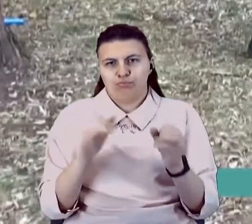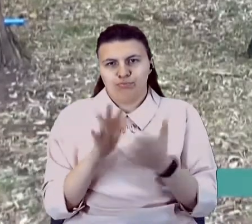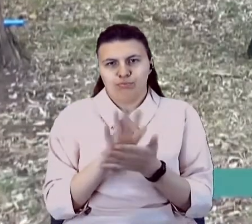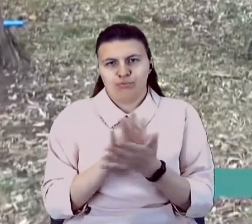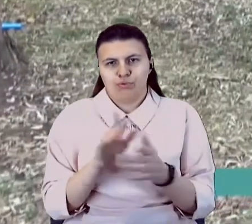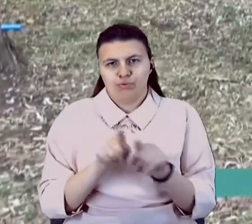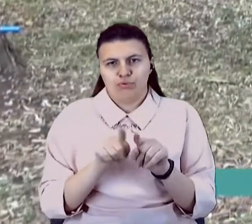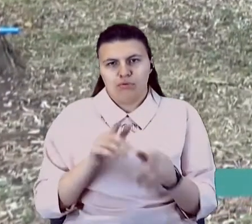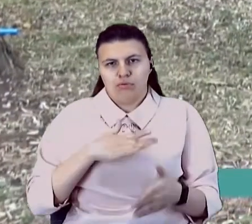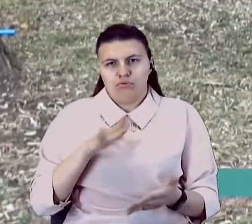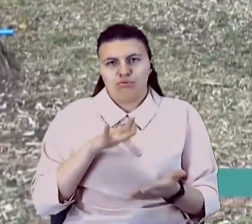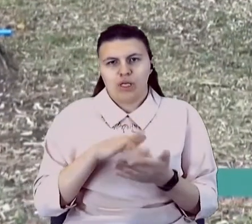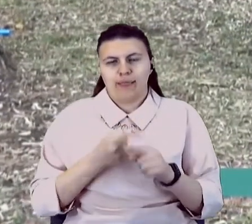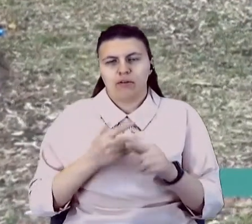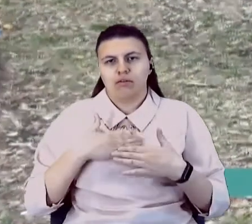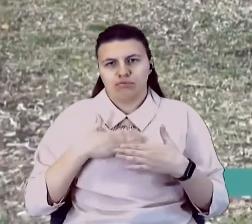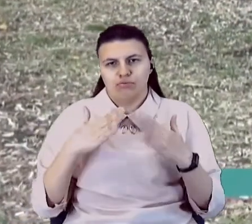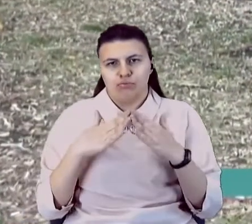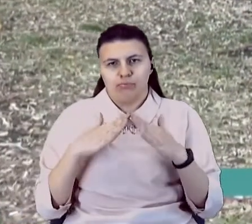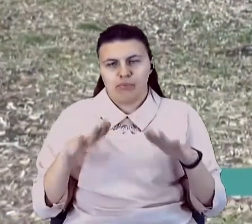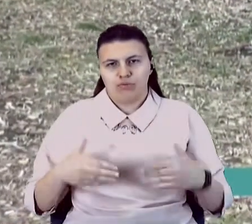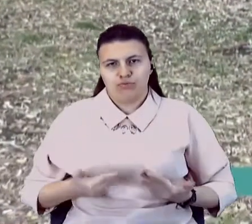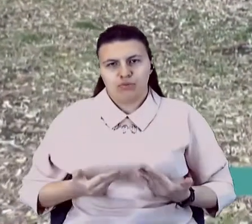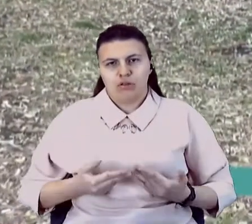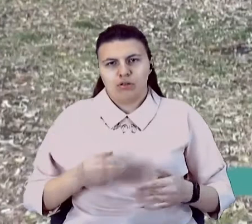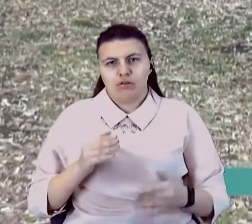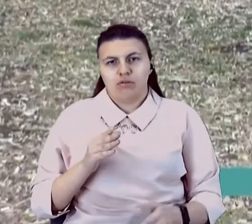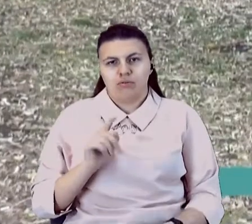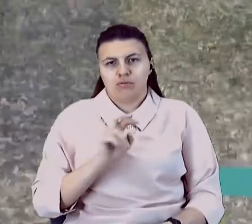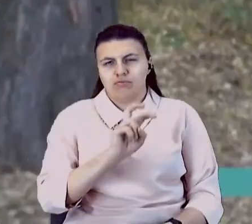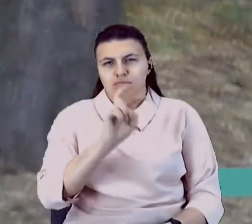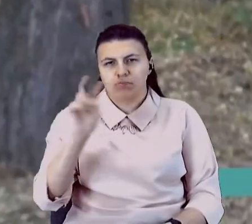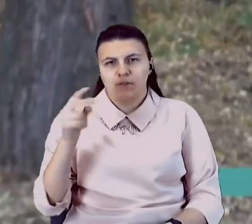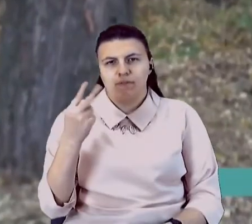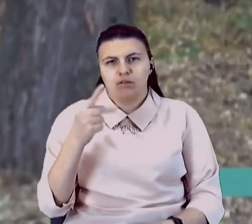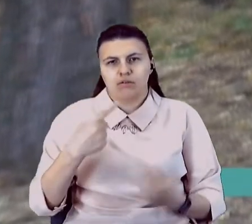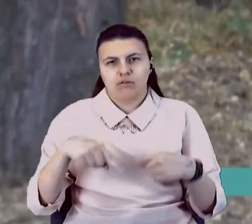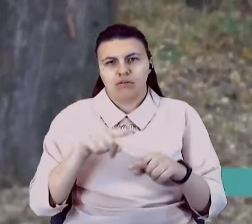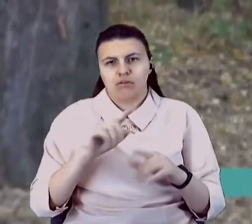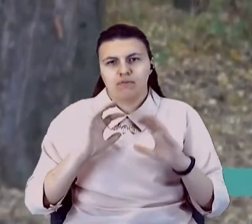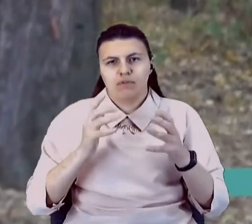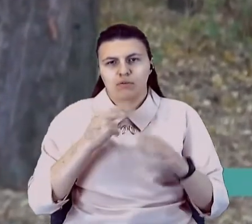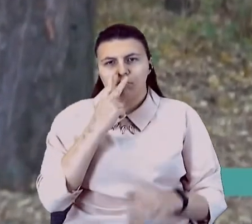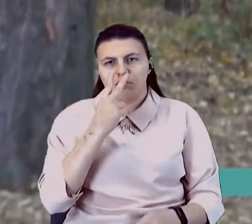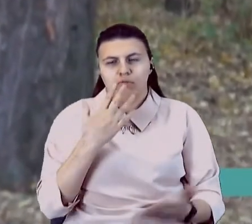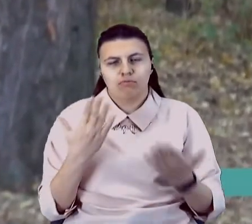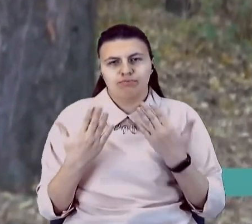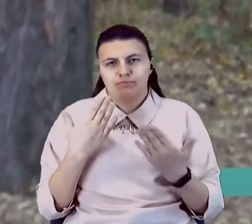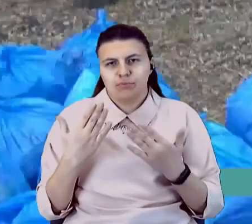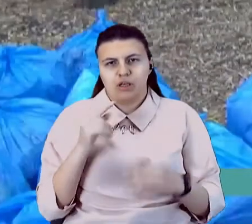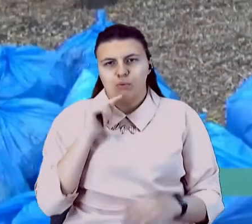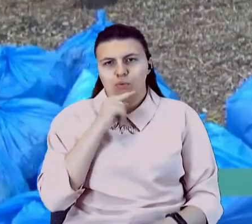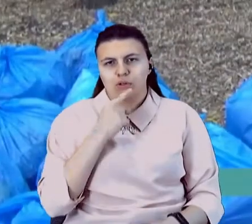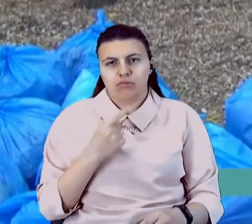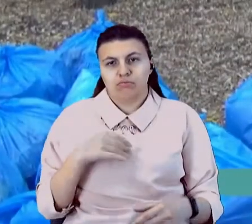Ініціатор прибирання Ігор Міліченко побував у 20 країнах світу. Каже, бачив, як там ставляться до екології та вирішив